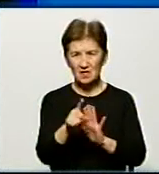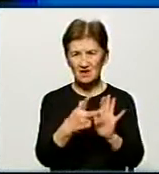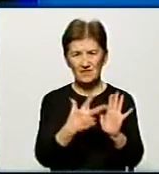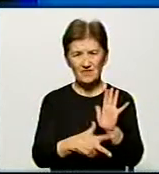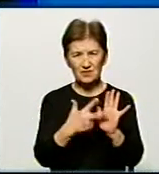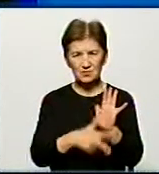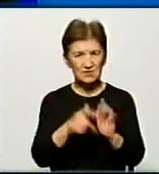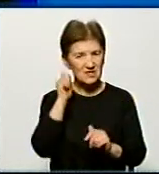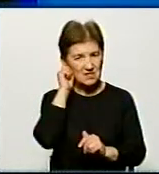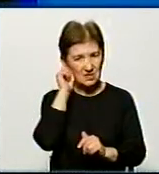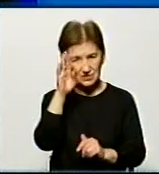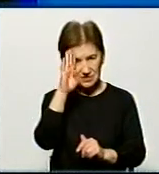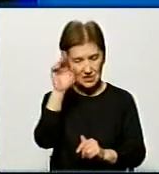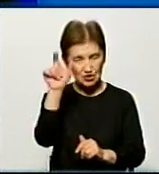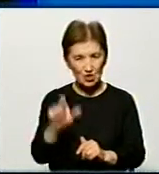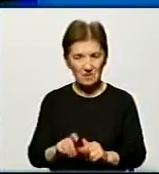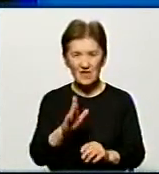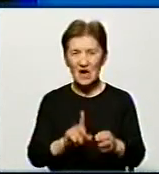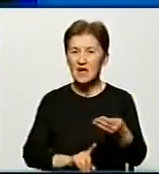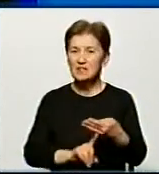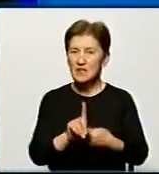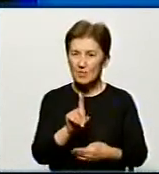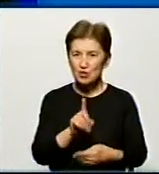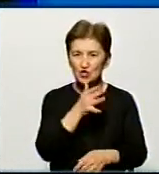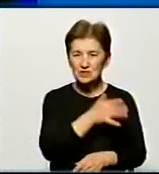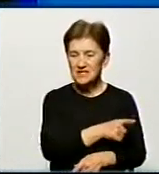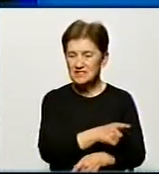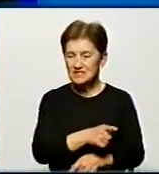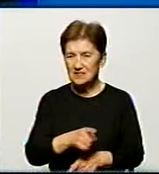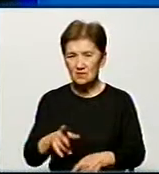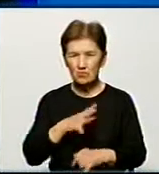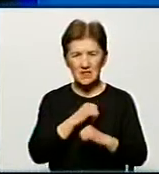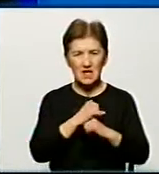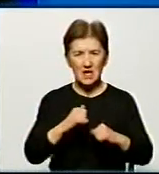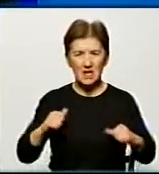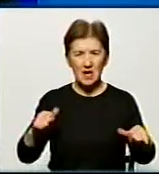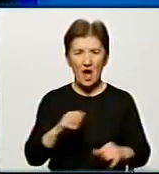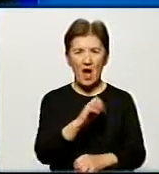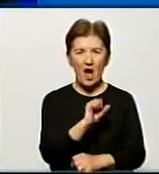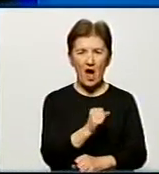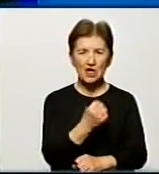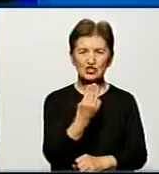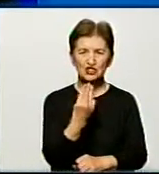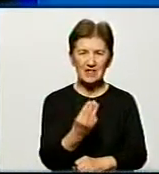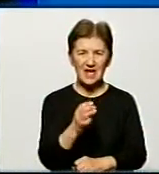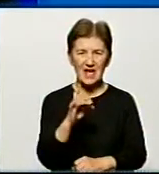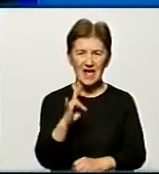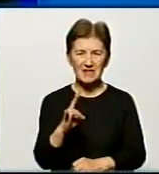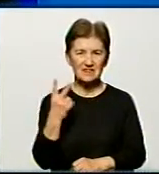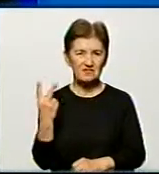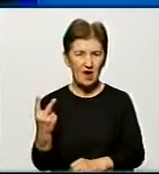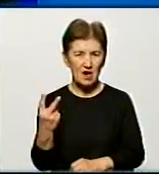чоловік. На початку сезону в нас ще циркулював вірус грипу H3N2, а